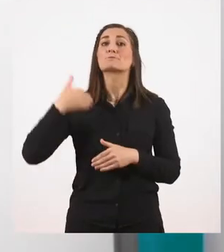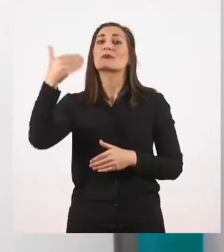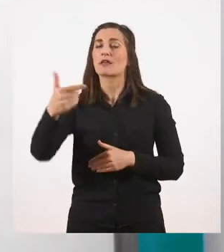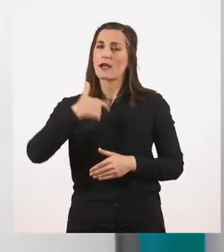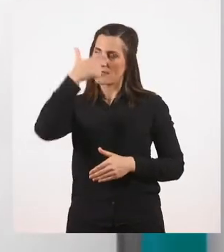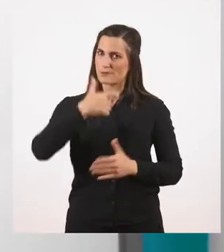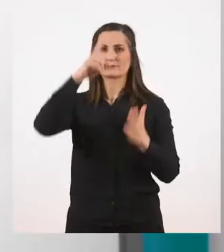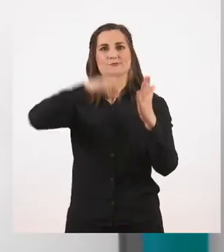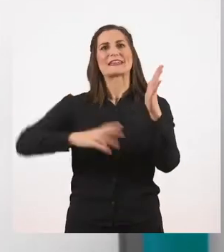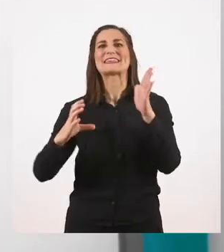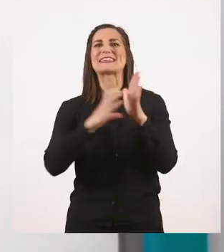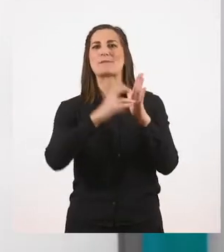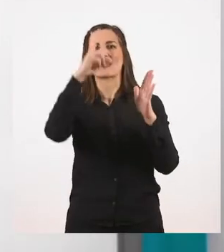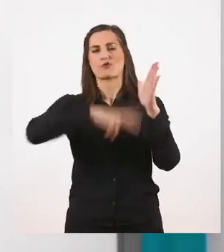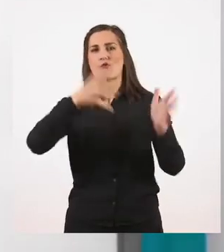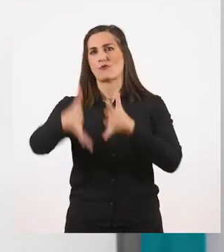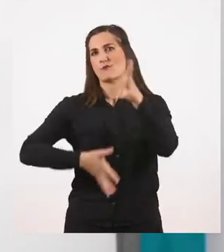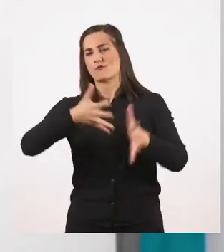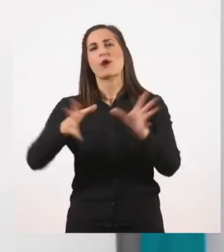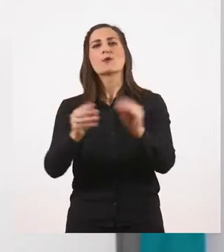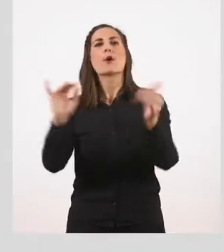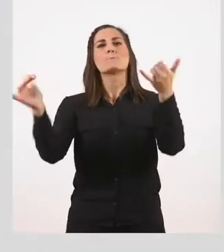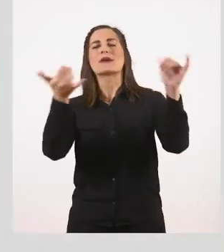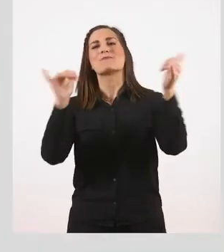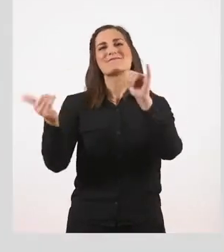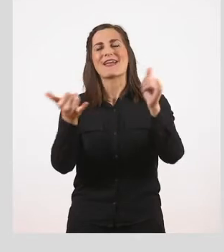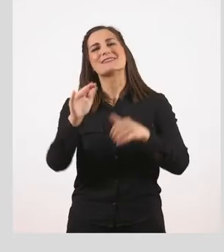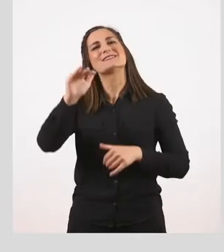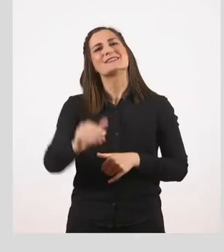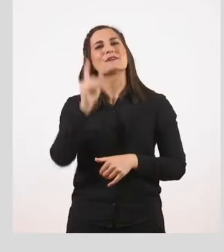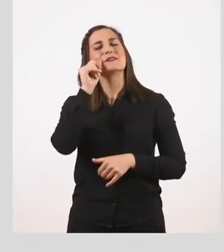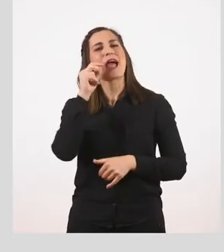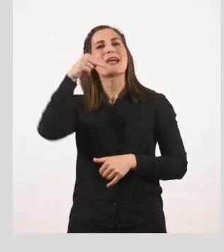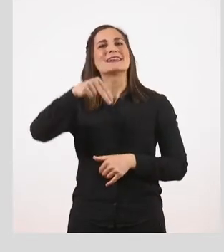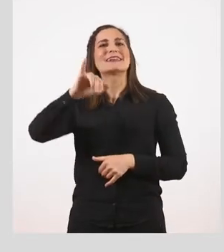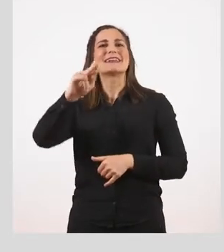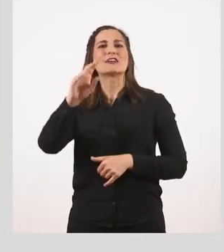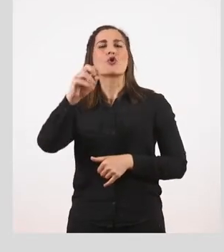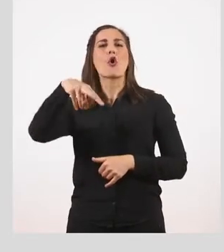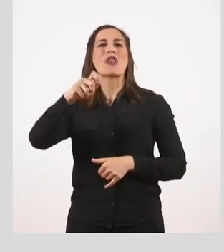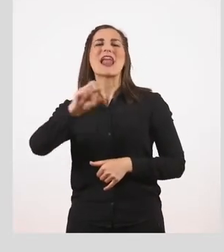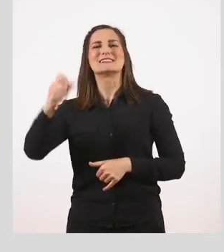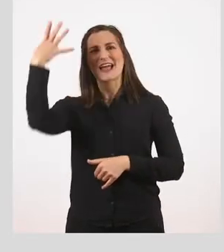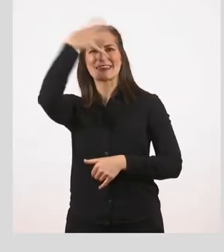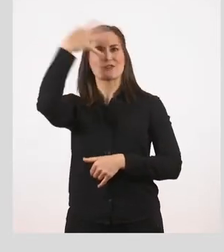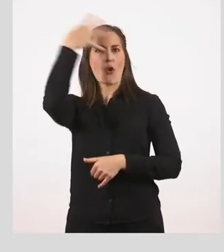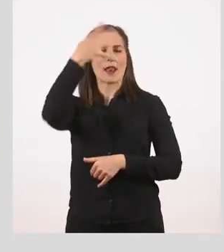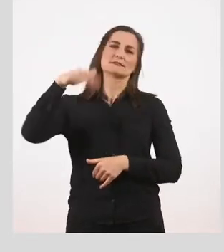θα σας διαβάσω ένα κείμενο από τις περιπέτειες του μικρού Νικόλα και στο τέλος θα λύσουμε μαζί μία άσκηση.